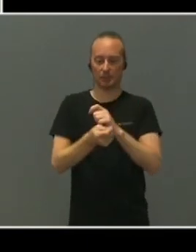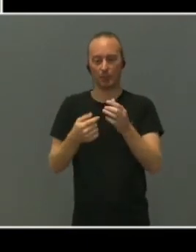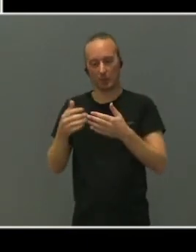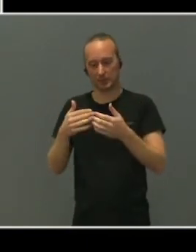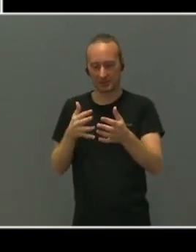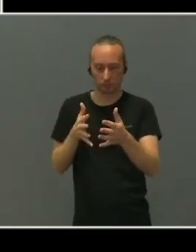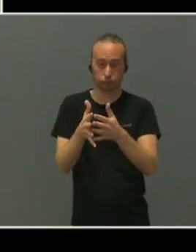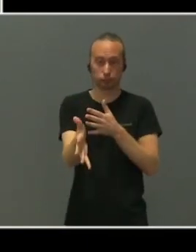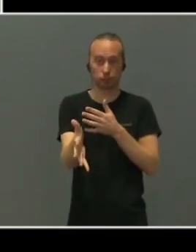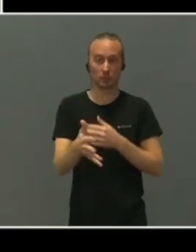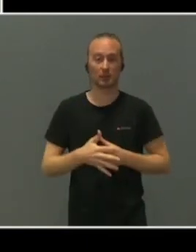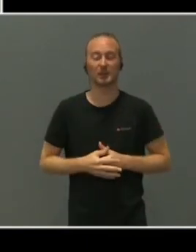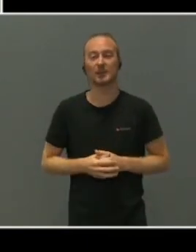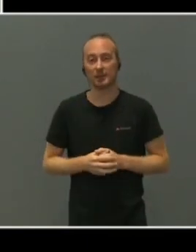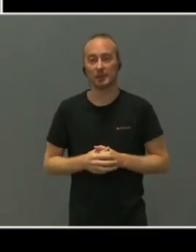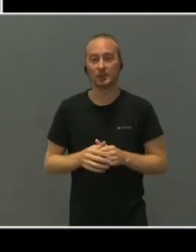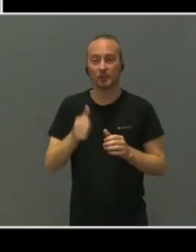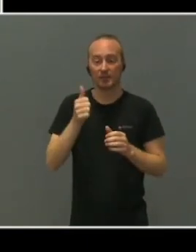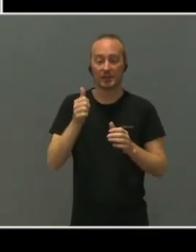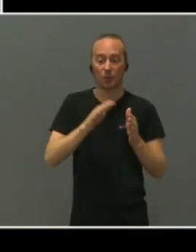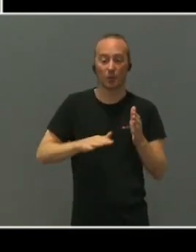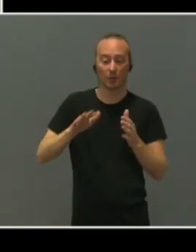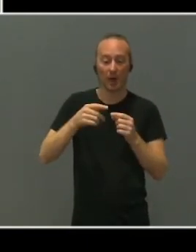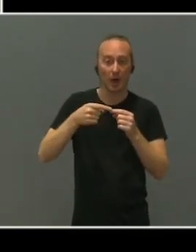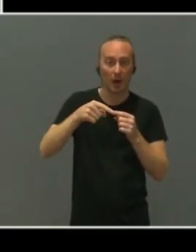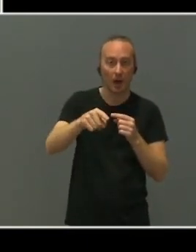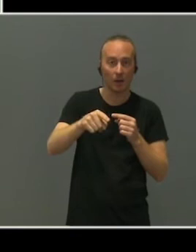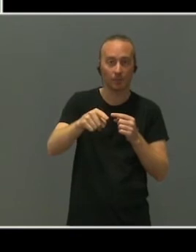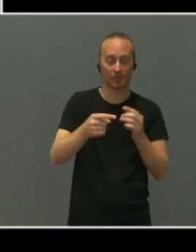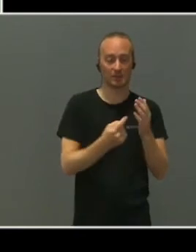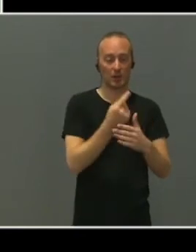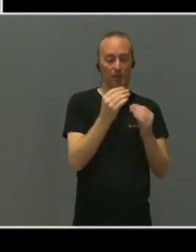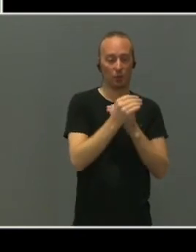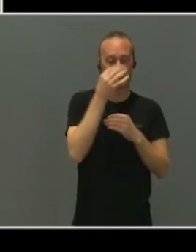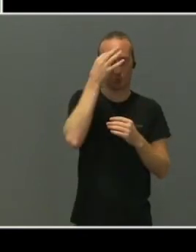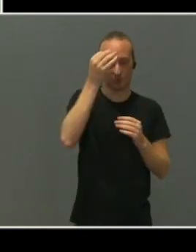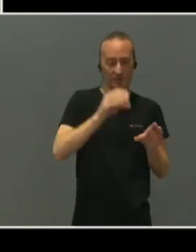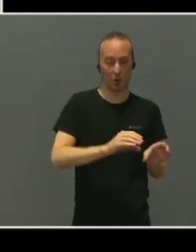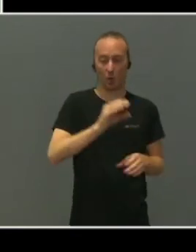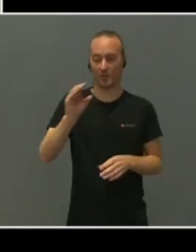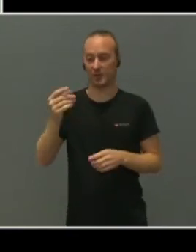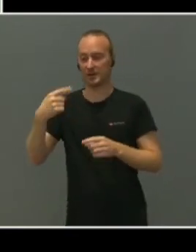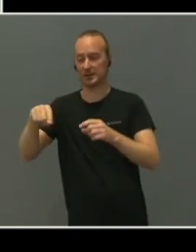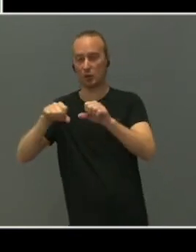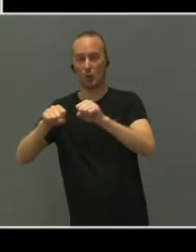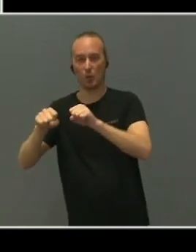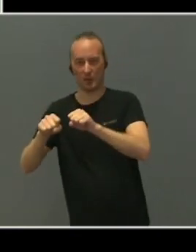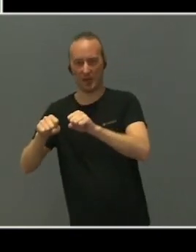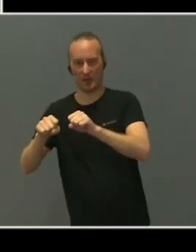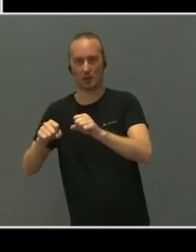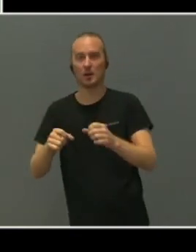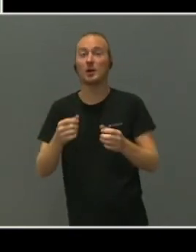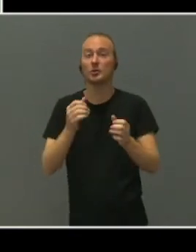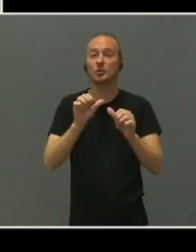Derfor er et viktig område i tiden fremover overføring av spesialpedagogisk kompetanse til kommunene. Som kjent har